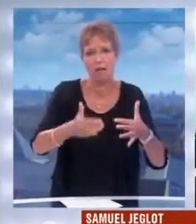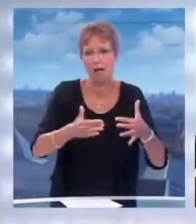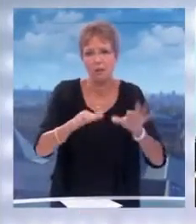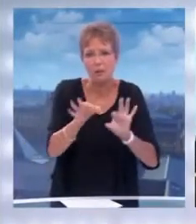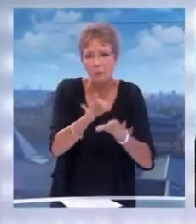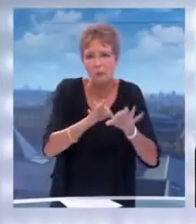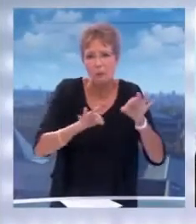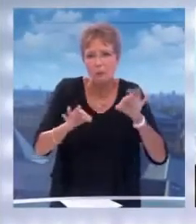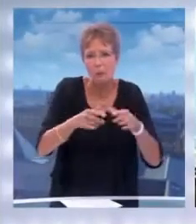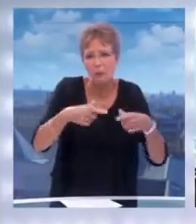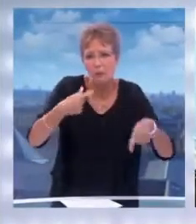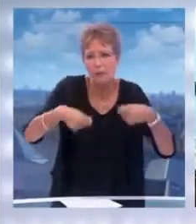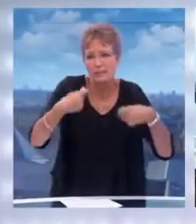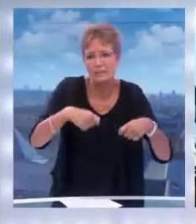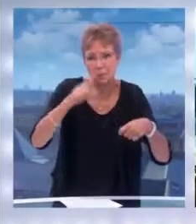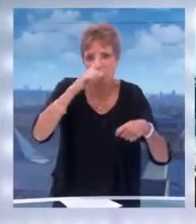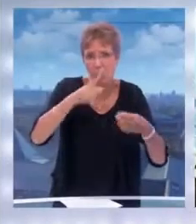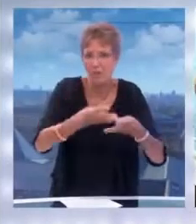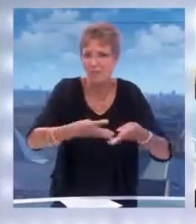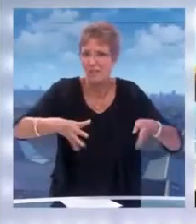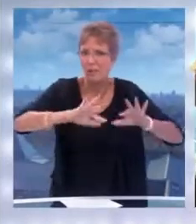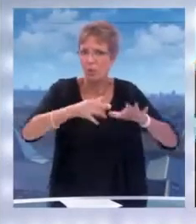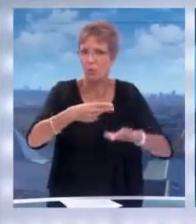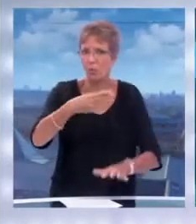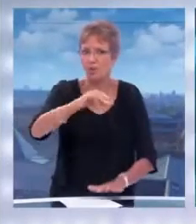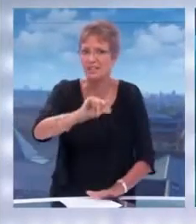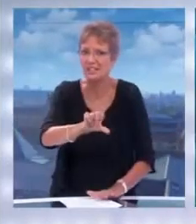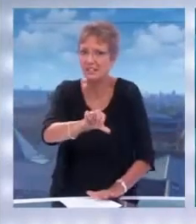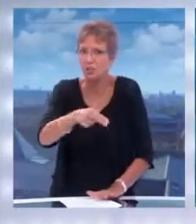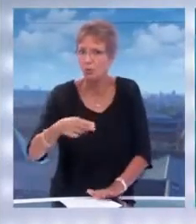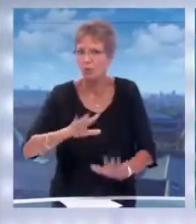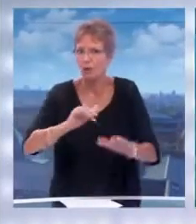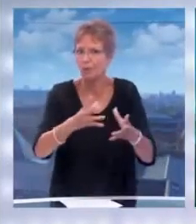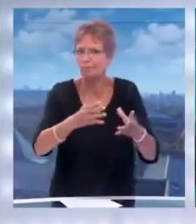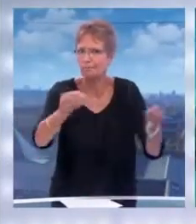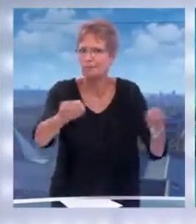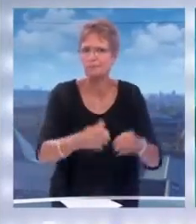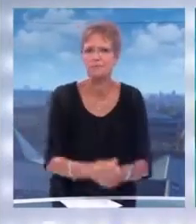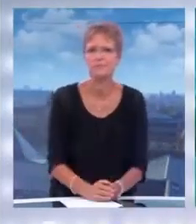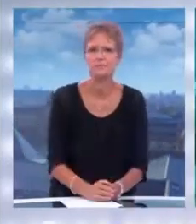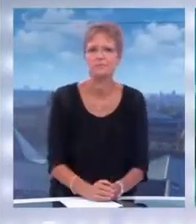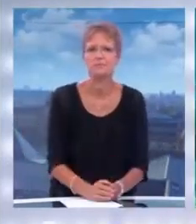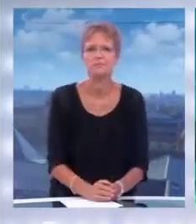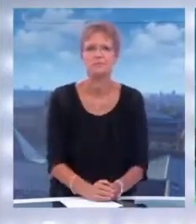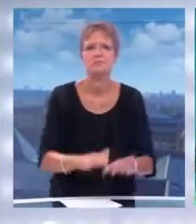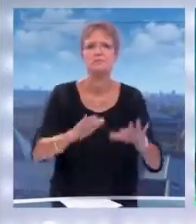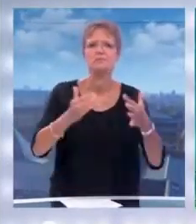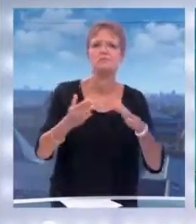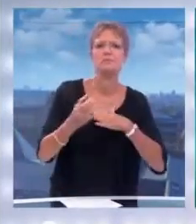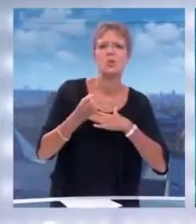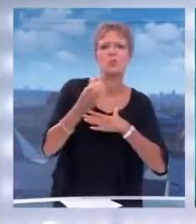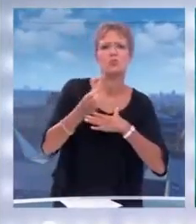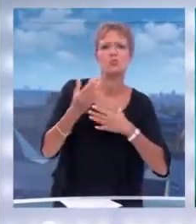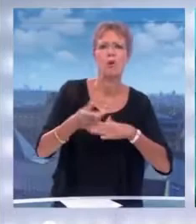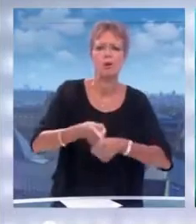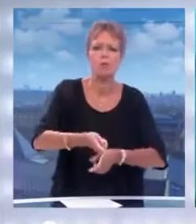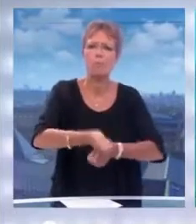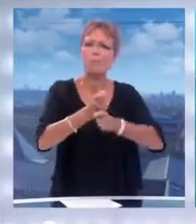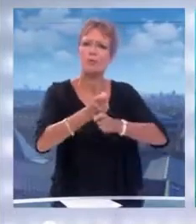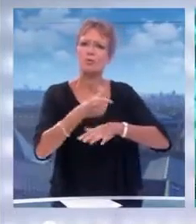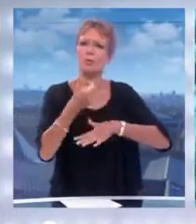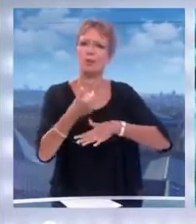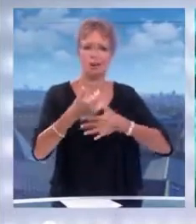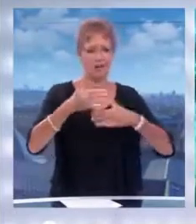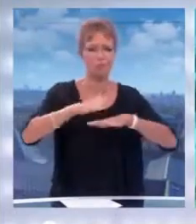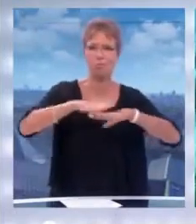microparticules de plastique puisque c'est du nylon, donc au bout d'un moment, va se désagréger. Ces filets abandonnés sont la plupart du temps signalés par les pêcheurs